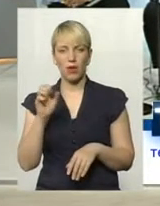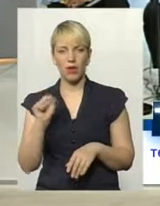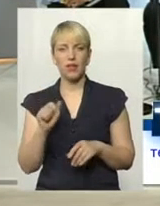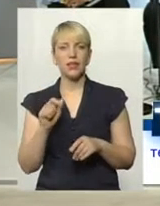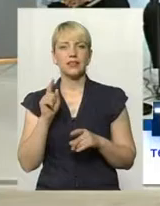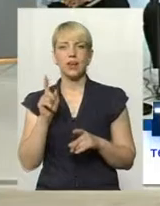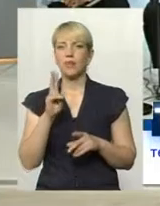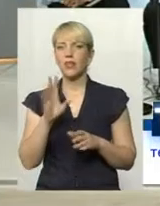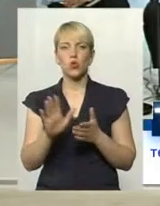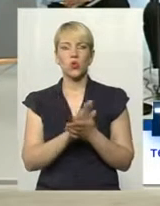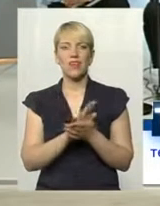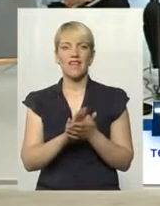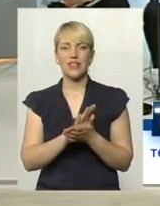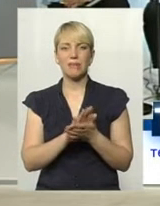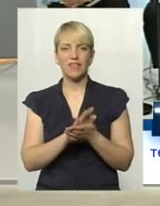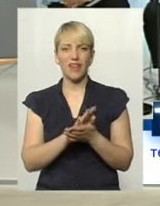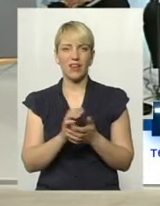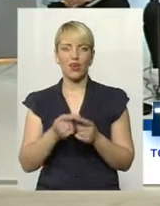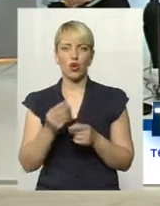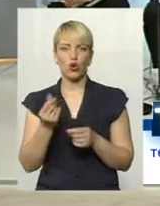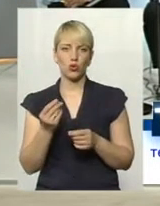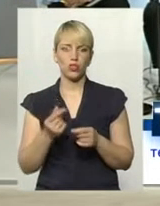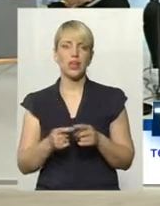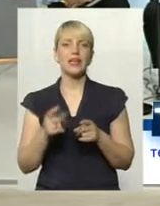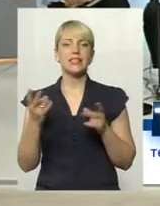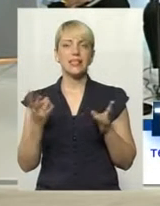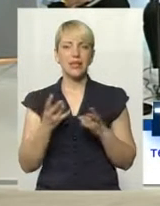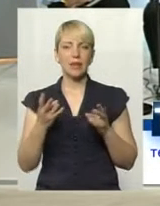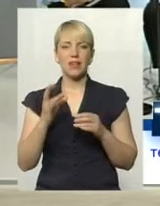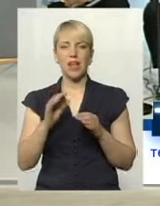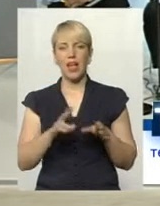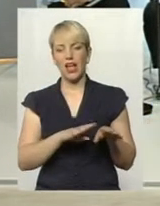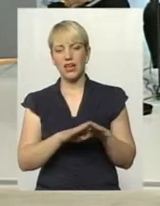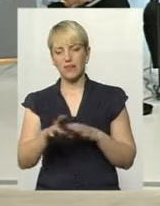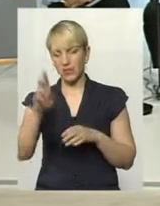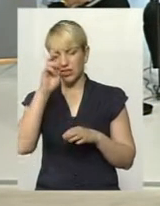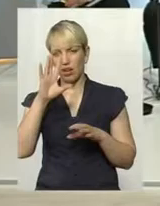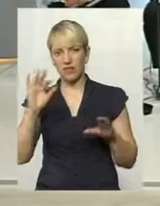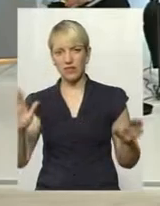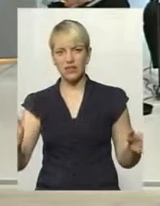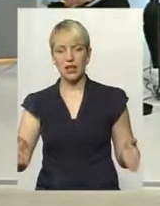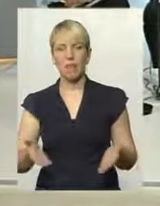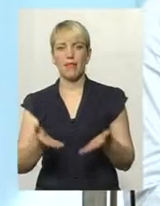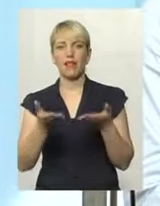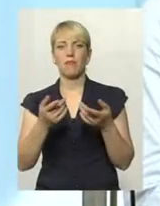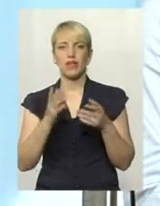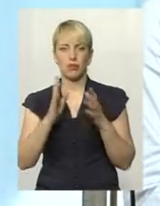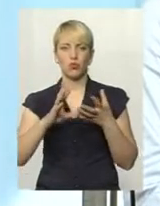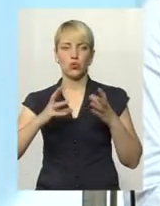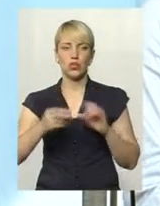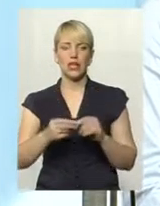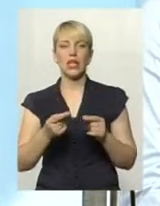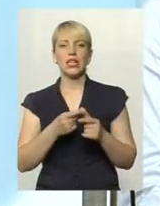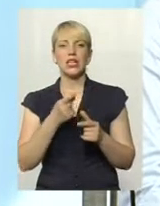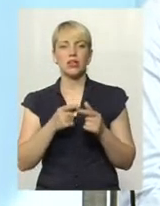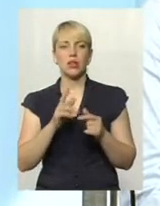все-таки потрібно з рівня держави це все піднімати, і тоді буде якийсь результат. Якщо не буде закон